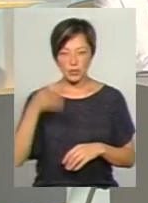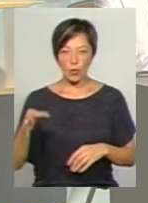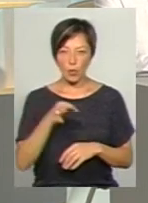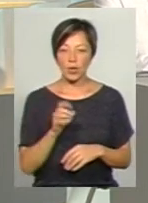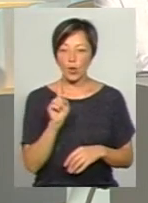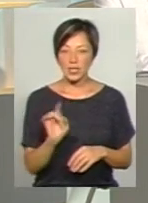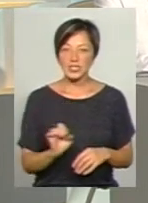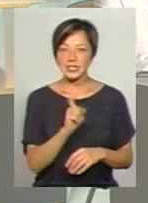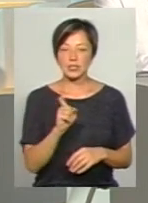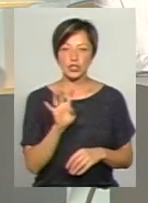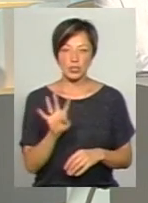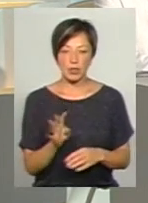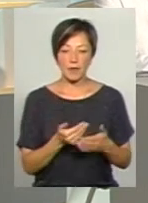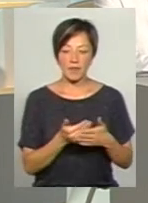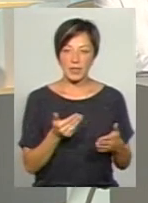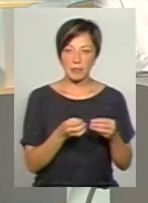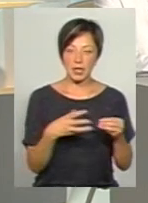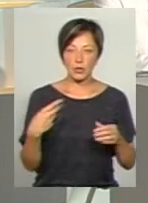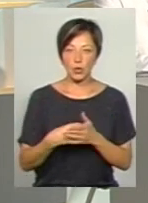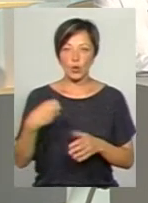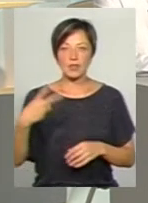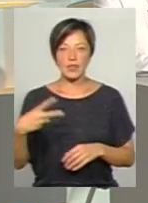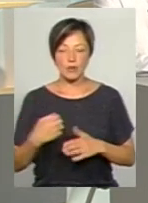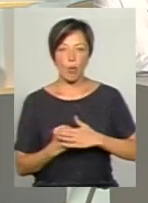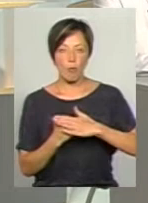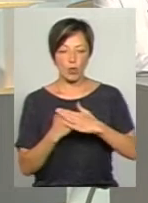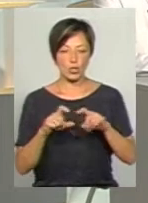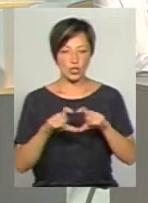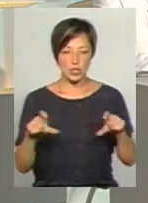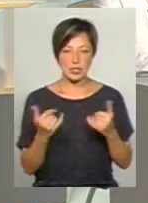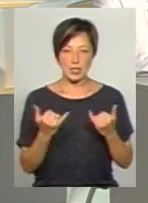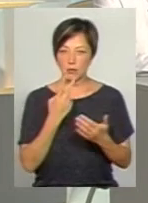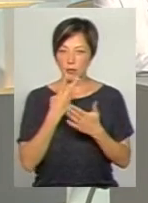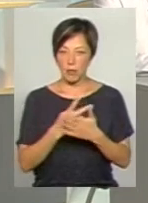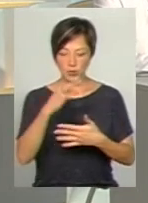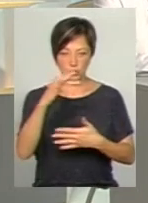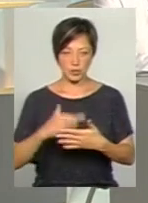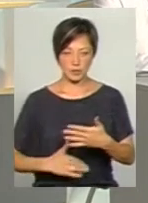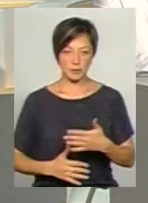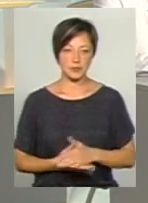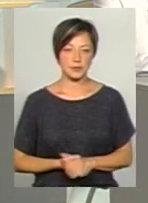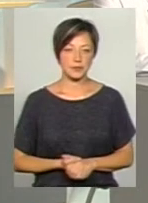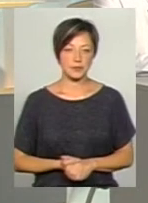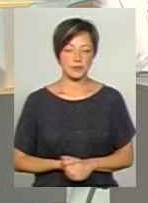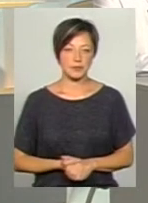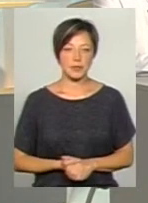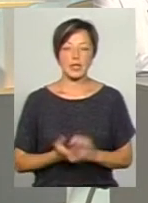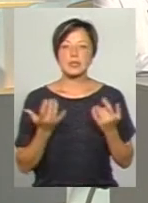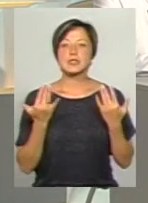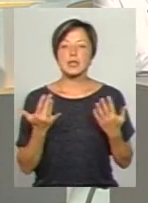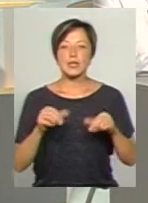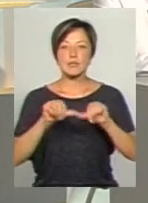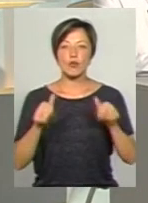чотирьох, де планується від 15 до 20 опорних шкіл. Зараз можемо побачити це на інфографіці. Отож, скільки